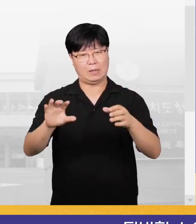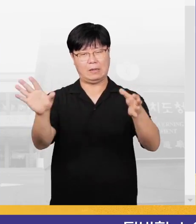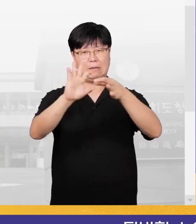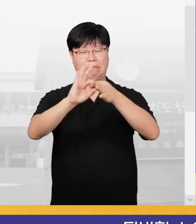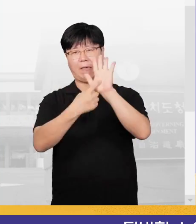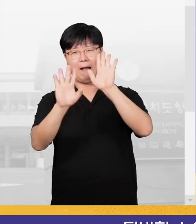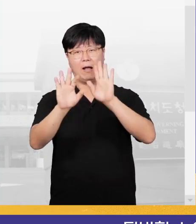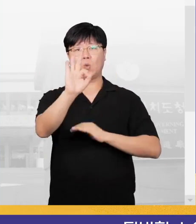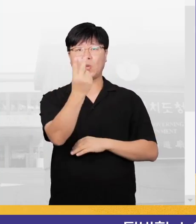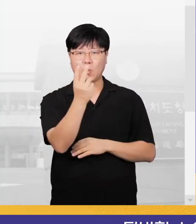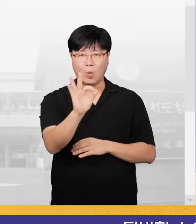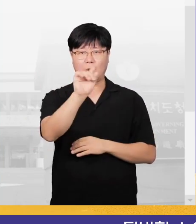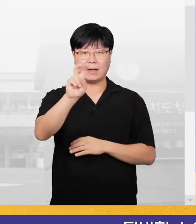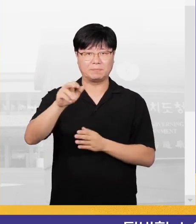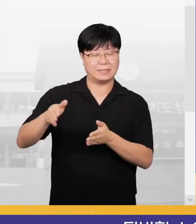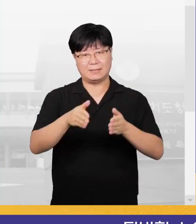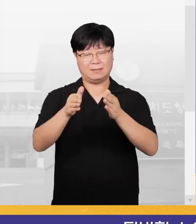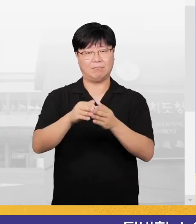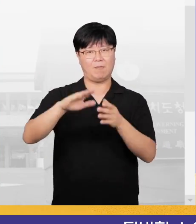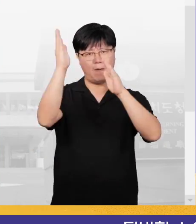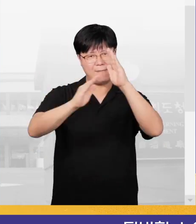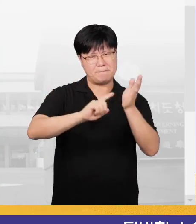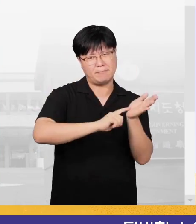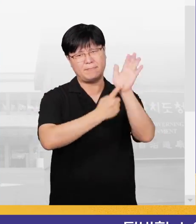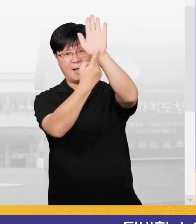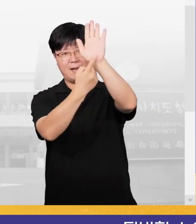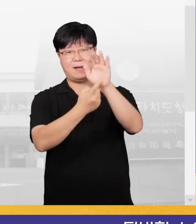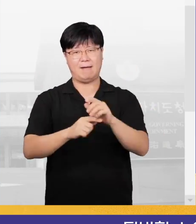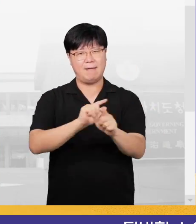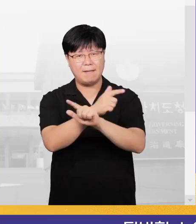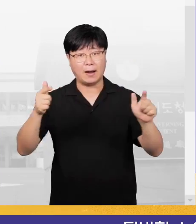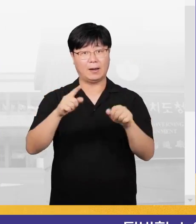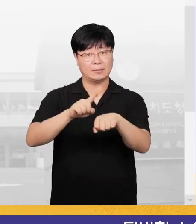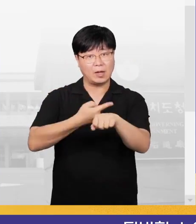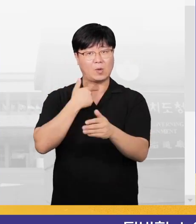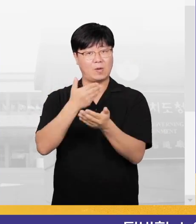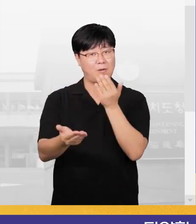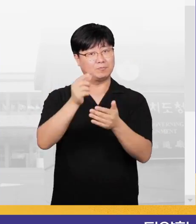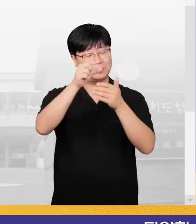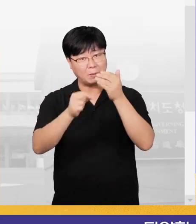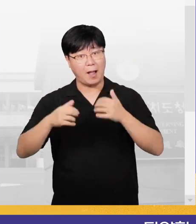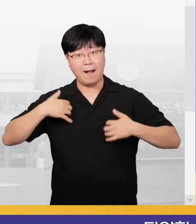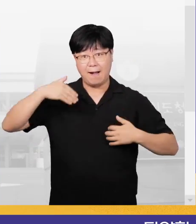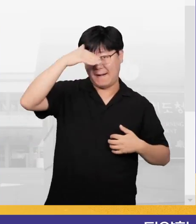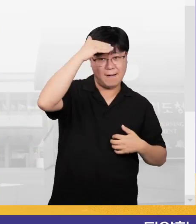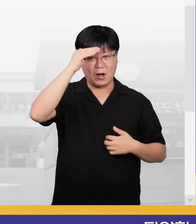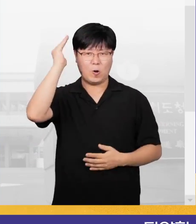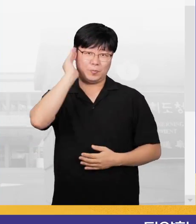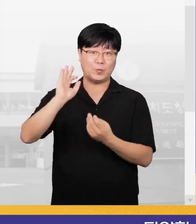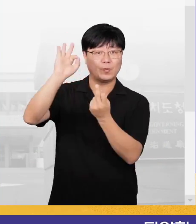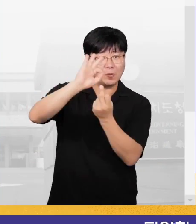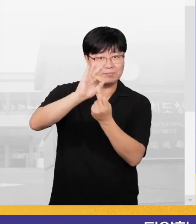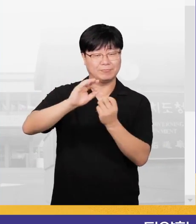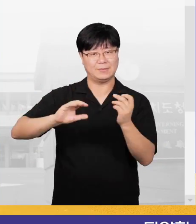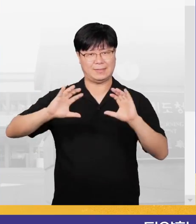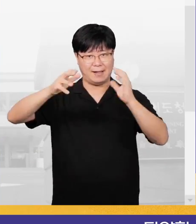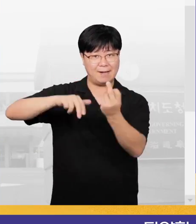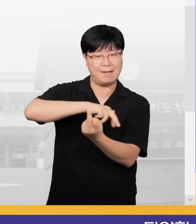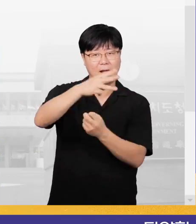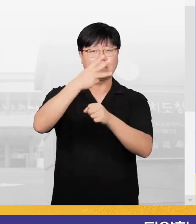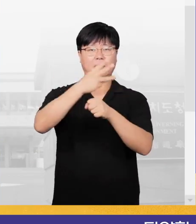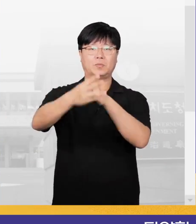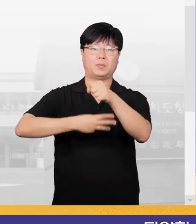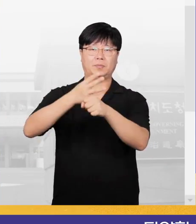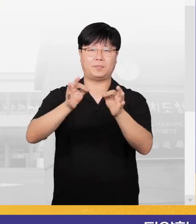있었으며 평소 개방되지 않았던 용암길 코스도 공개됐습니다. 다양한 생태체험 프로그램을 즐길 수 있는